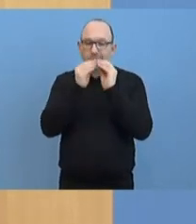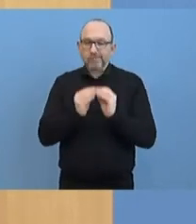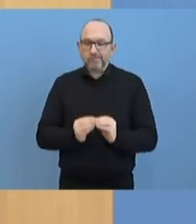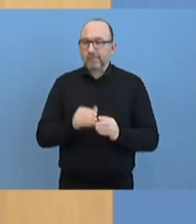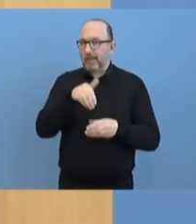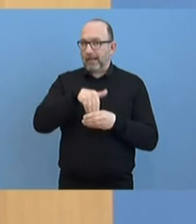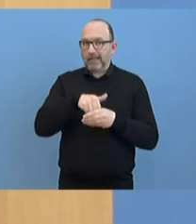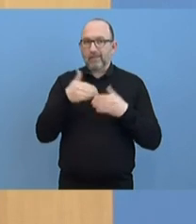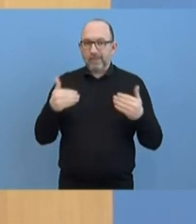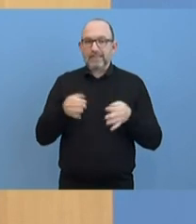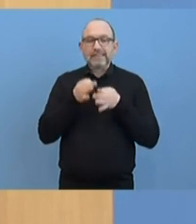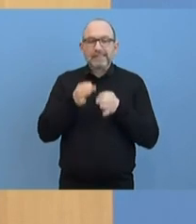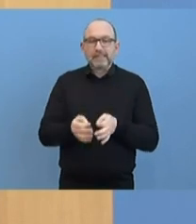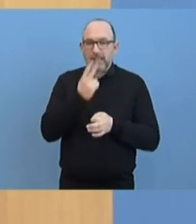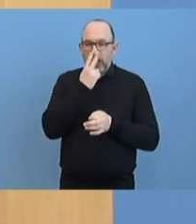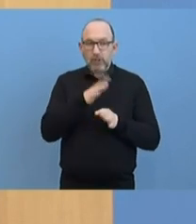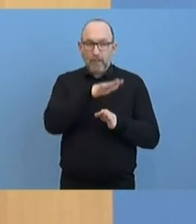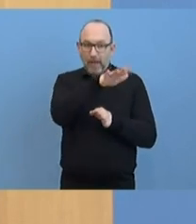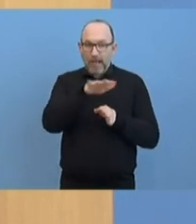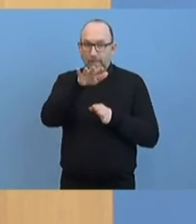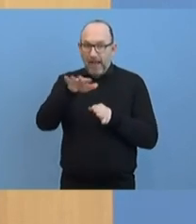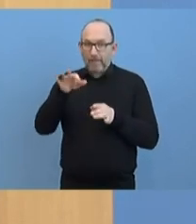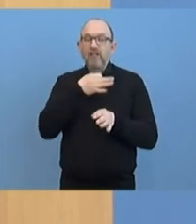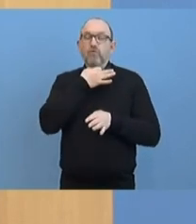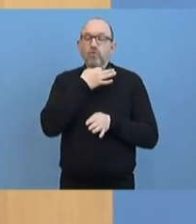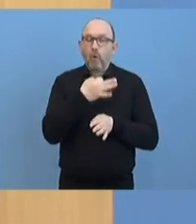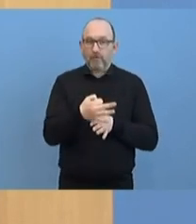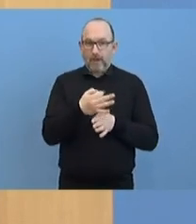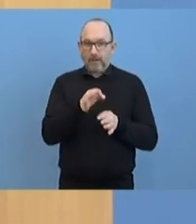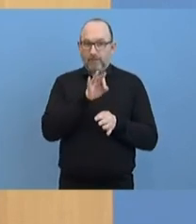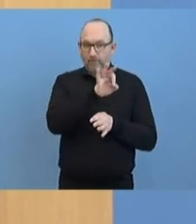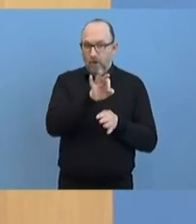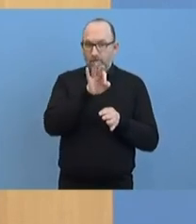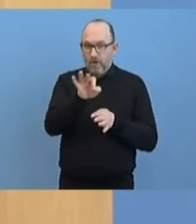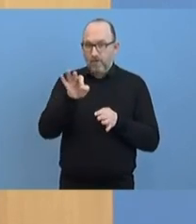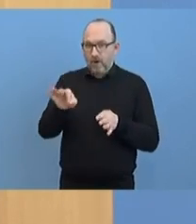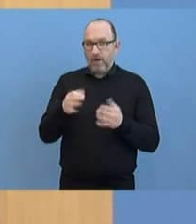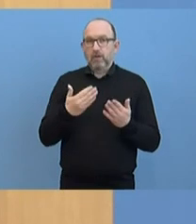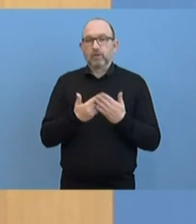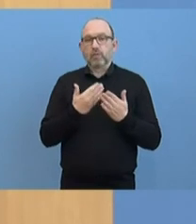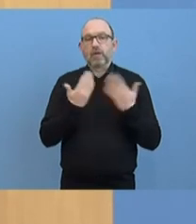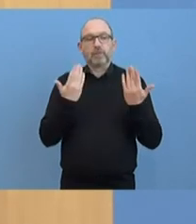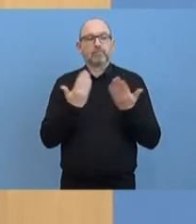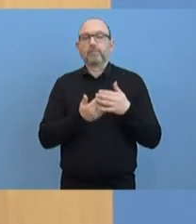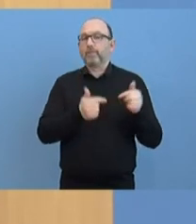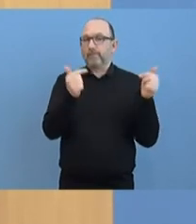auch nachgeschaut, für welche Bereiche dies tatsächlich notwendig ist, um beispielsweise die pflegerischen